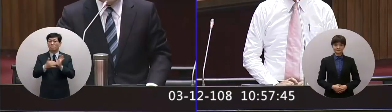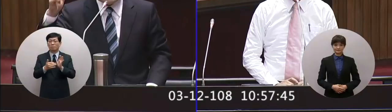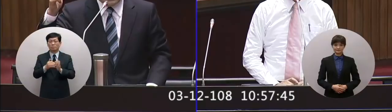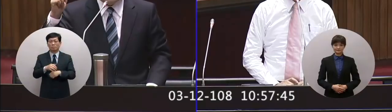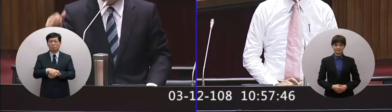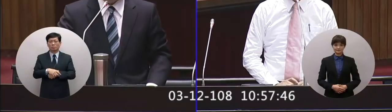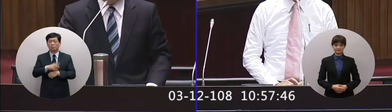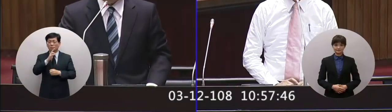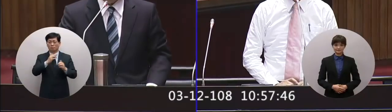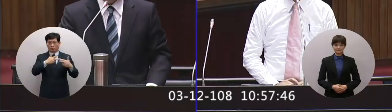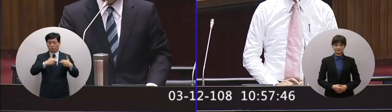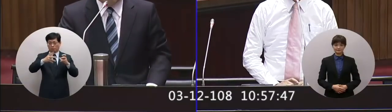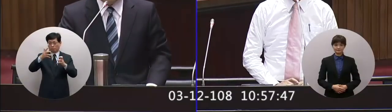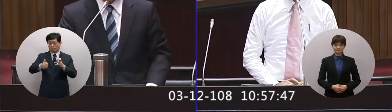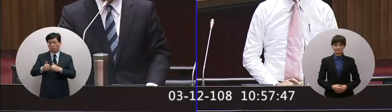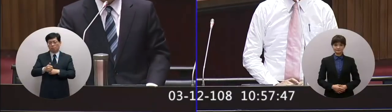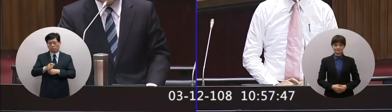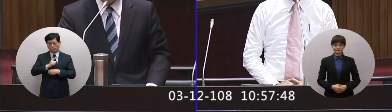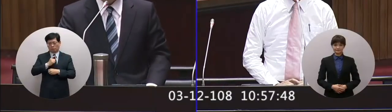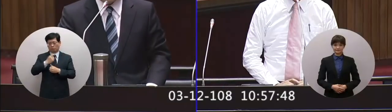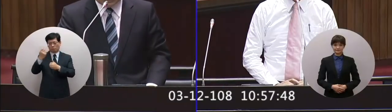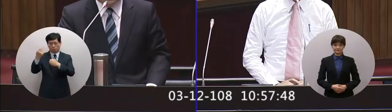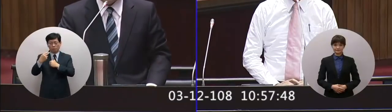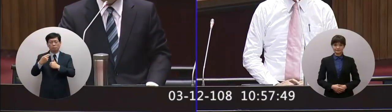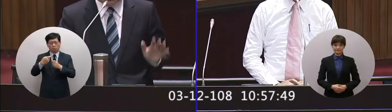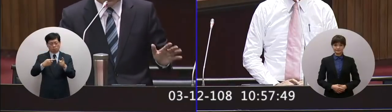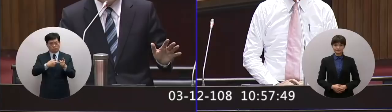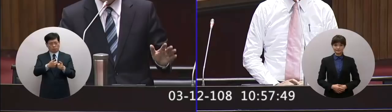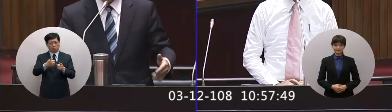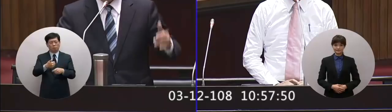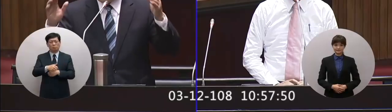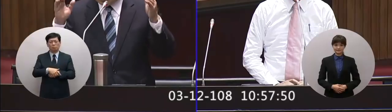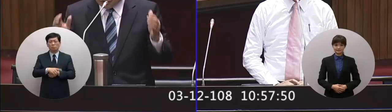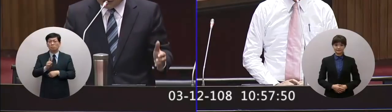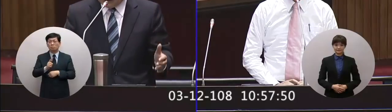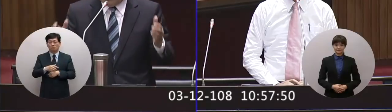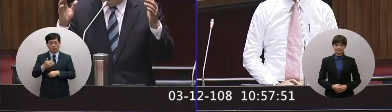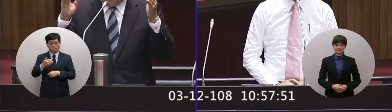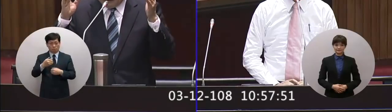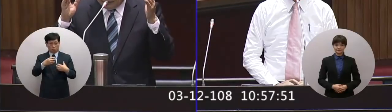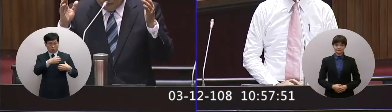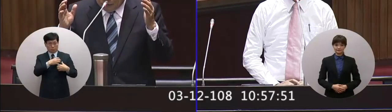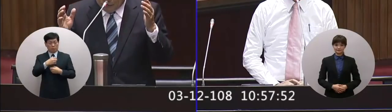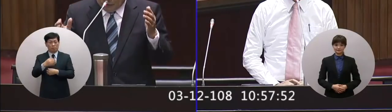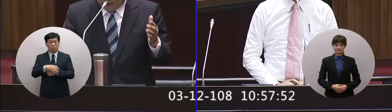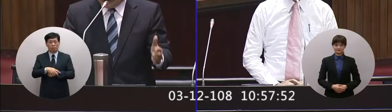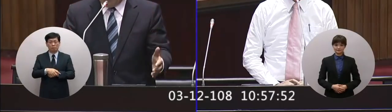也是蔡總統特別指示的得意就是軍人